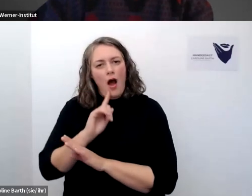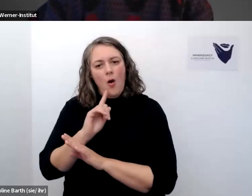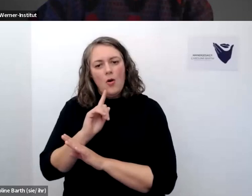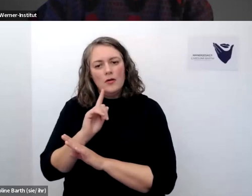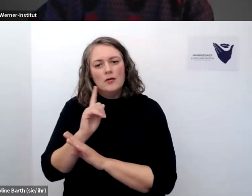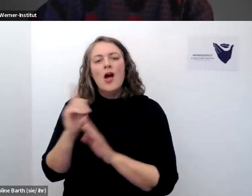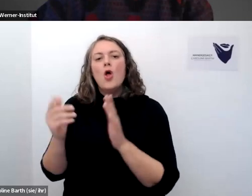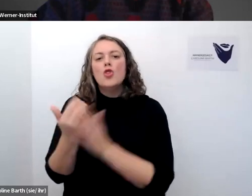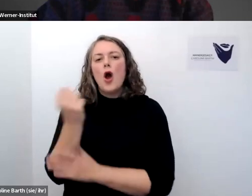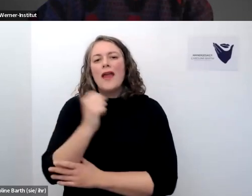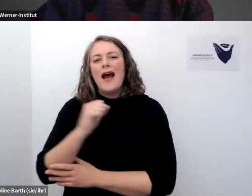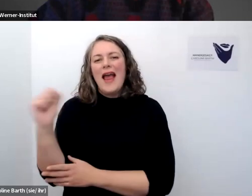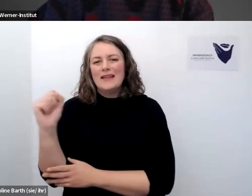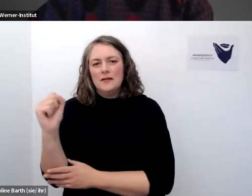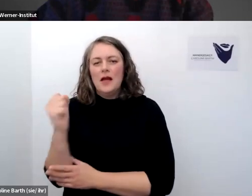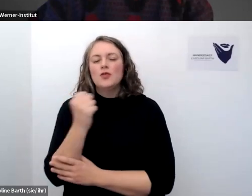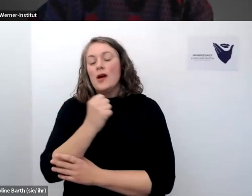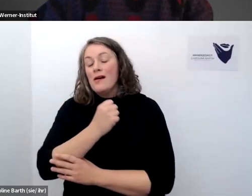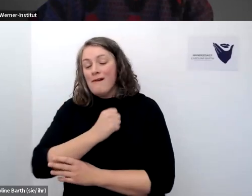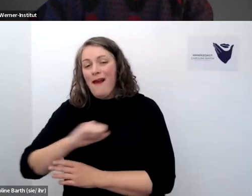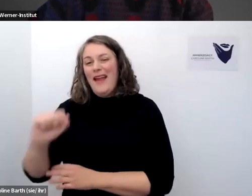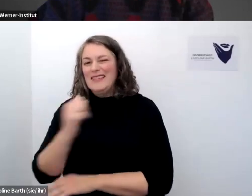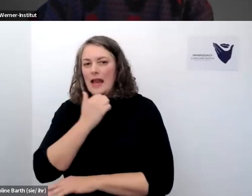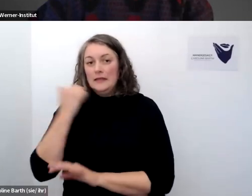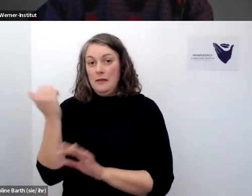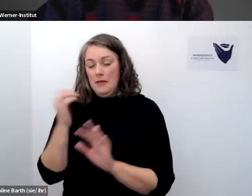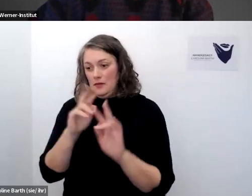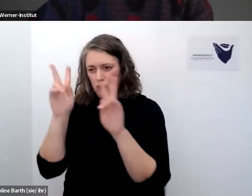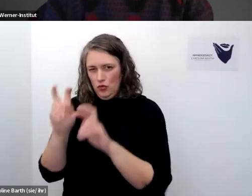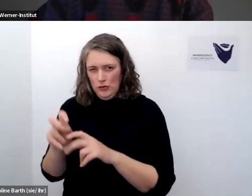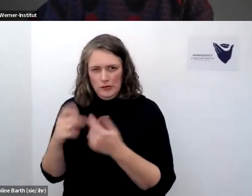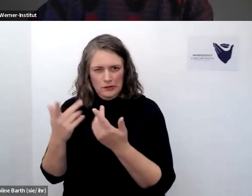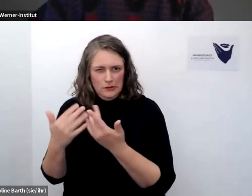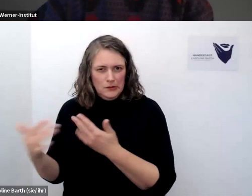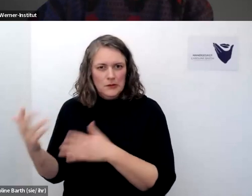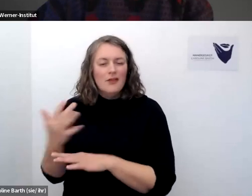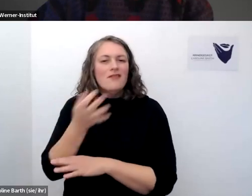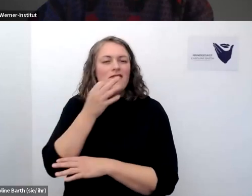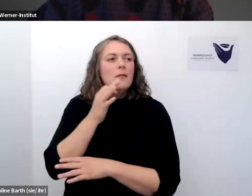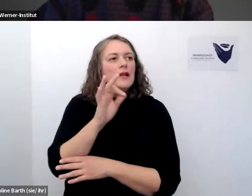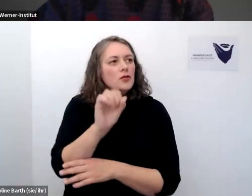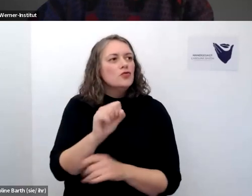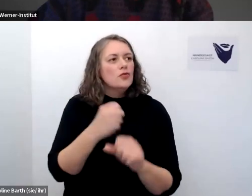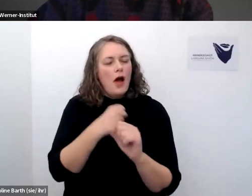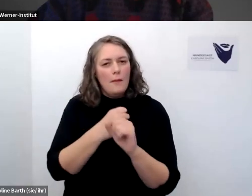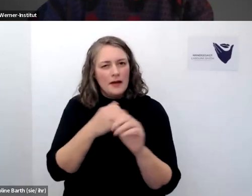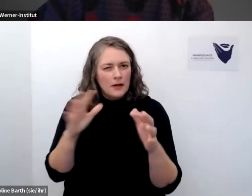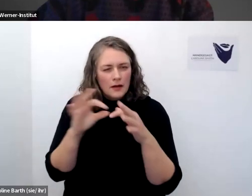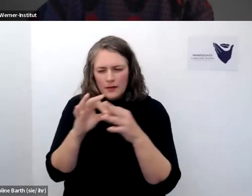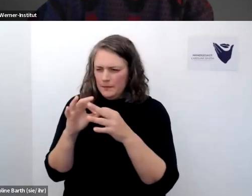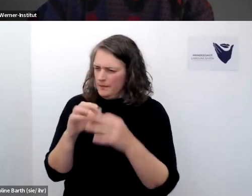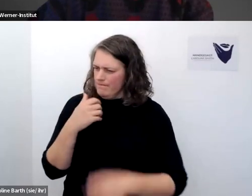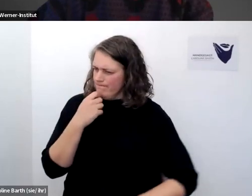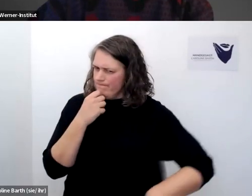in der neuen rechten als im rechtsextremismus bin eigentlich über meine feministische arbeit dahin kommt dass ich mir immer wieder die frage gestellt habe